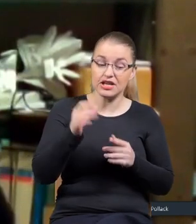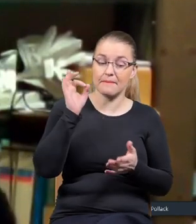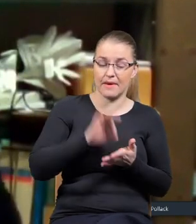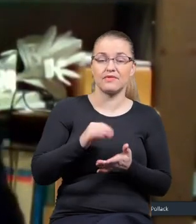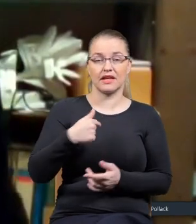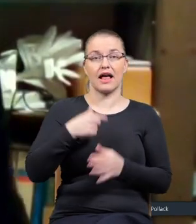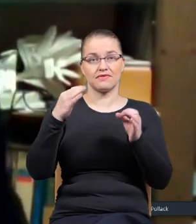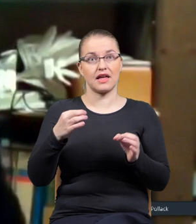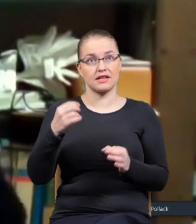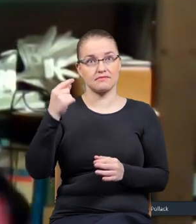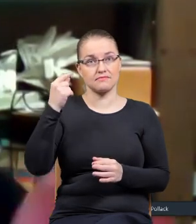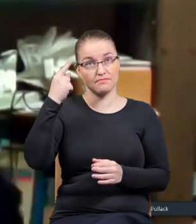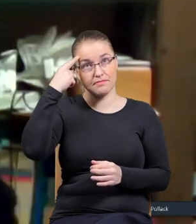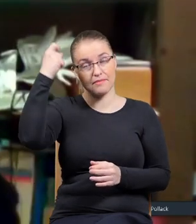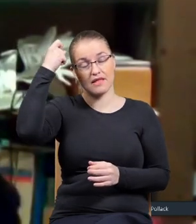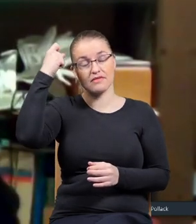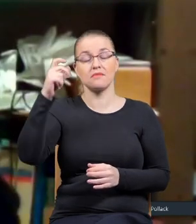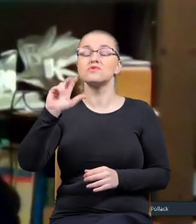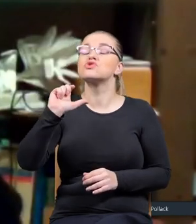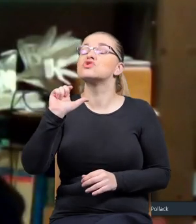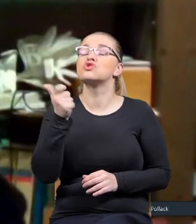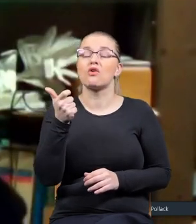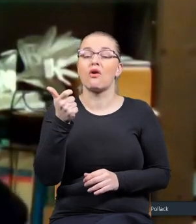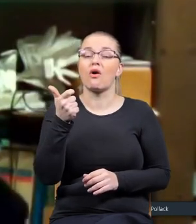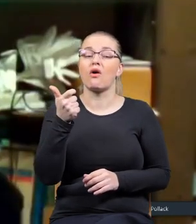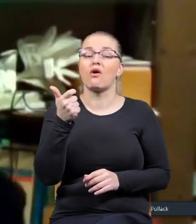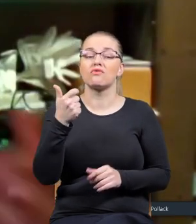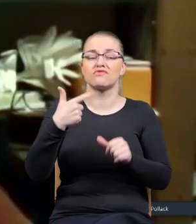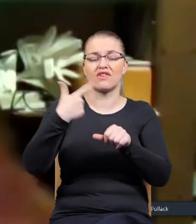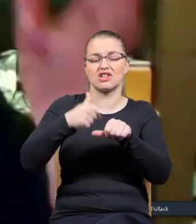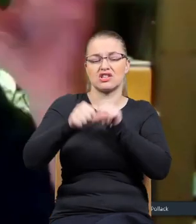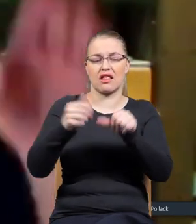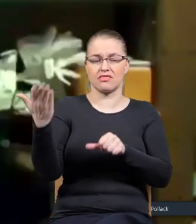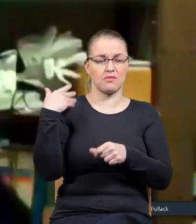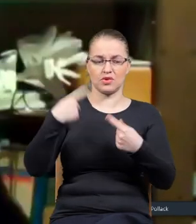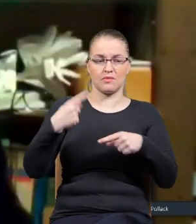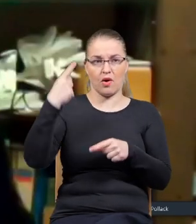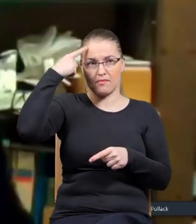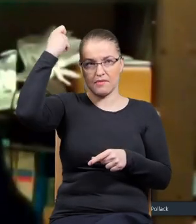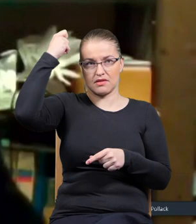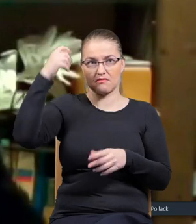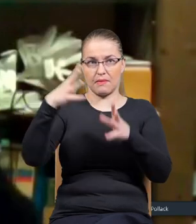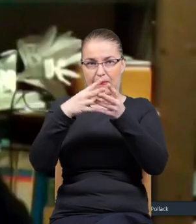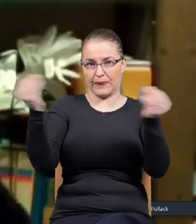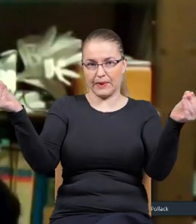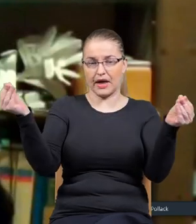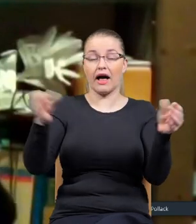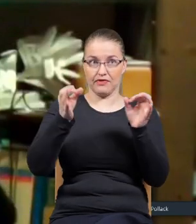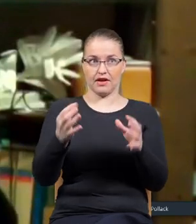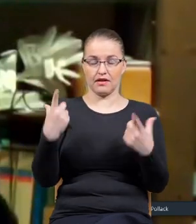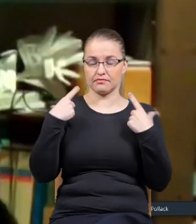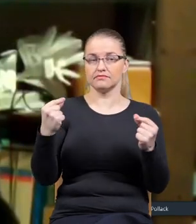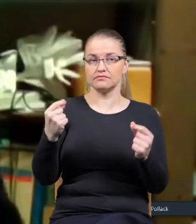pamiętam niektóre rzeczy, które jakieś 20 lat nie pamiętam. W ogóle zniknęły, a teraz nagle